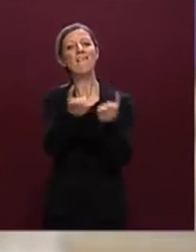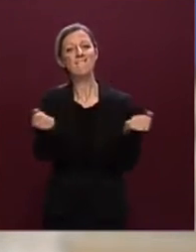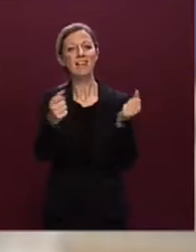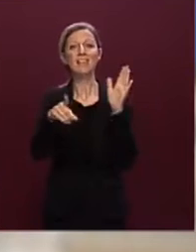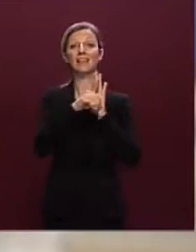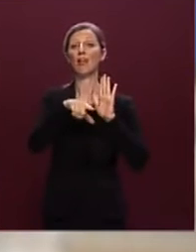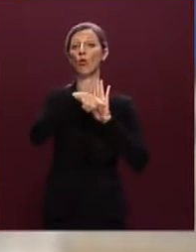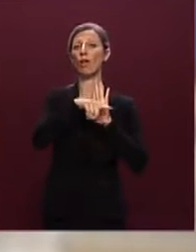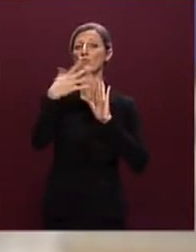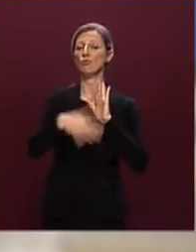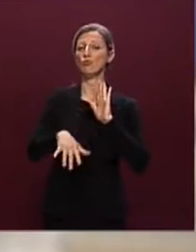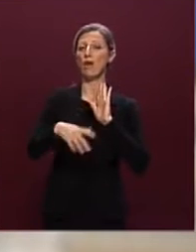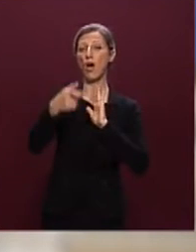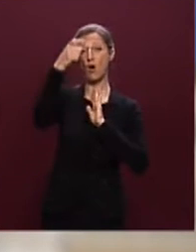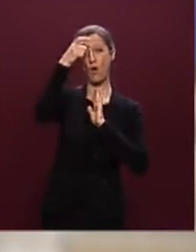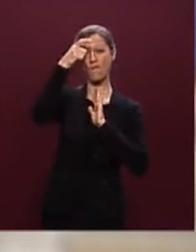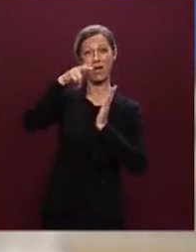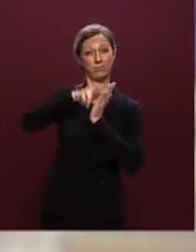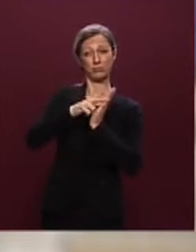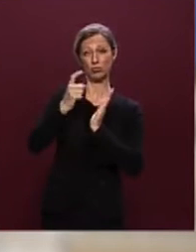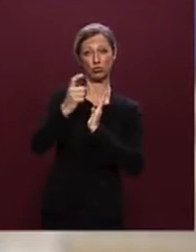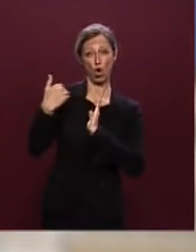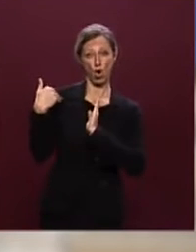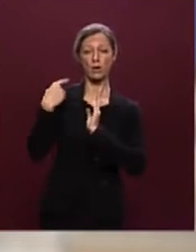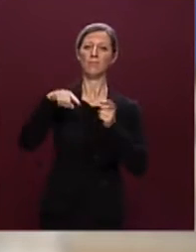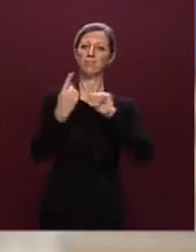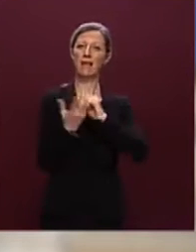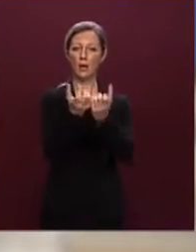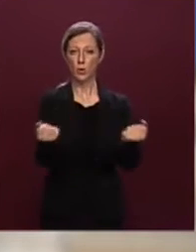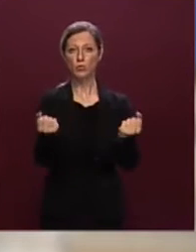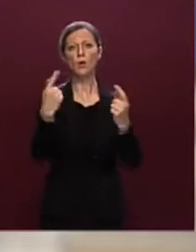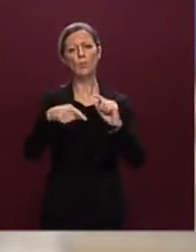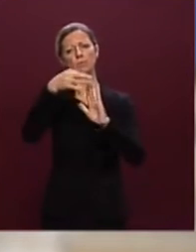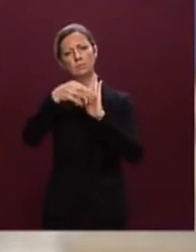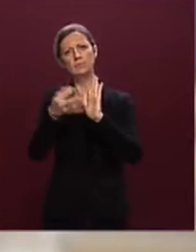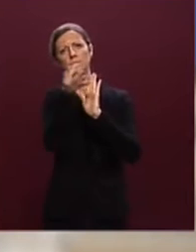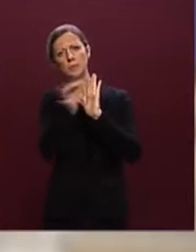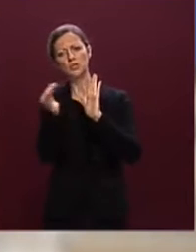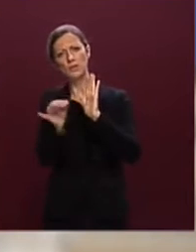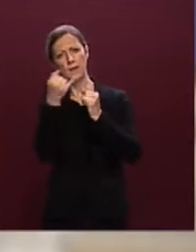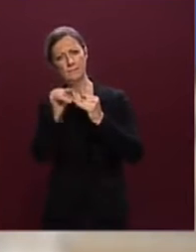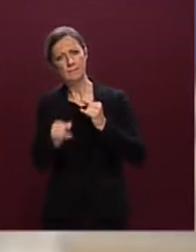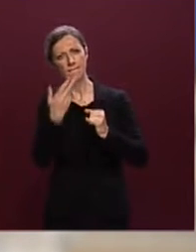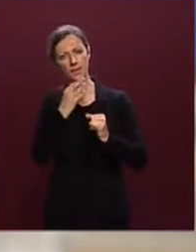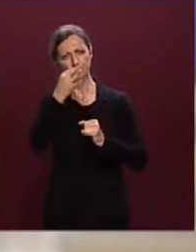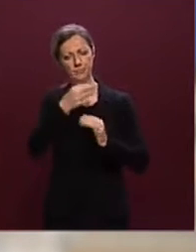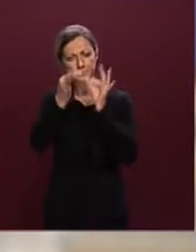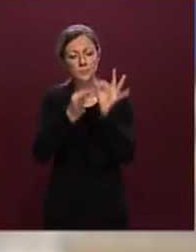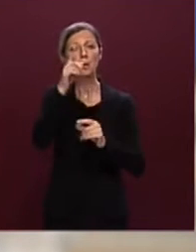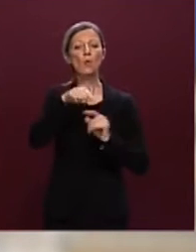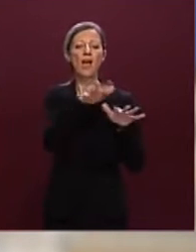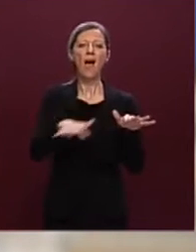stato varato dal Governo nei giorni scorsi e la sua attuazione con le previsioni specifiche e anche relativamente ad alcuni ambiti di